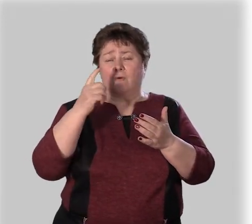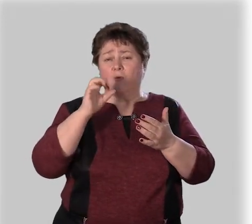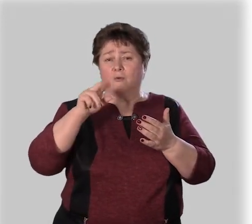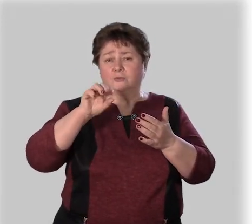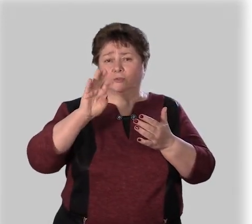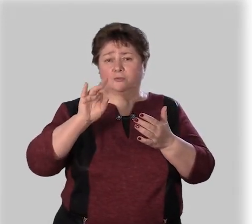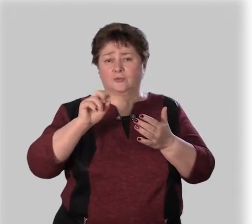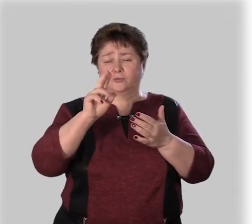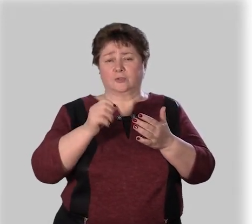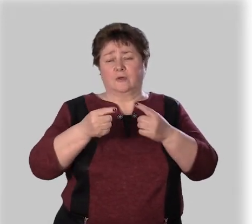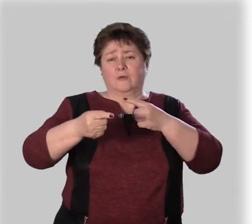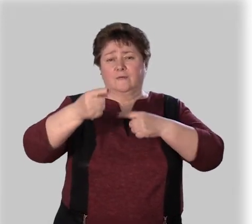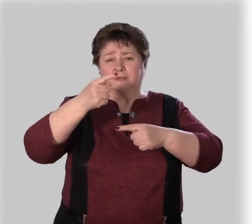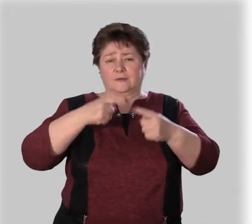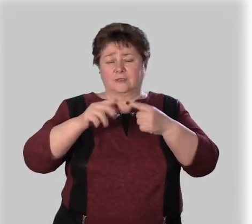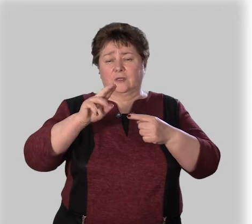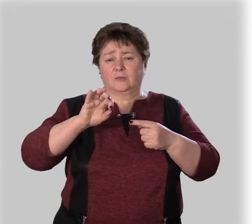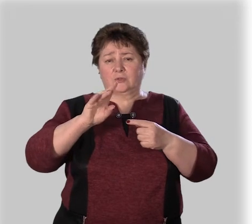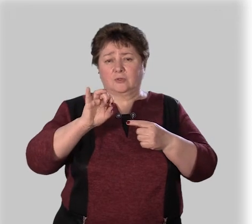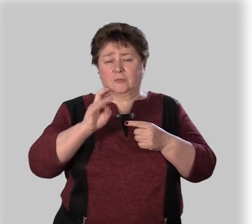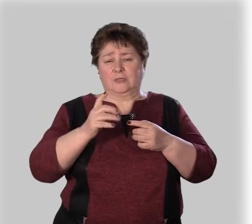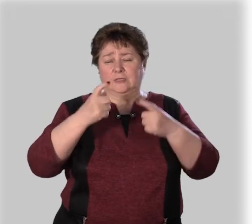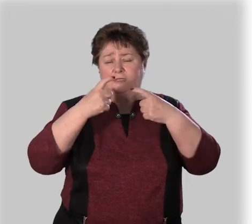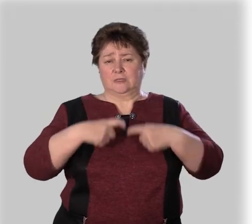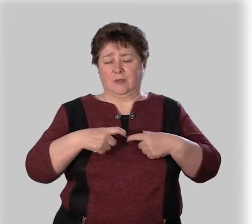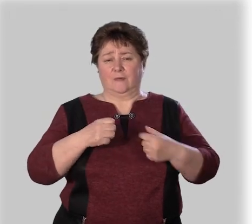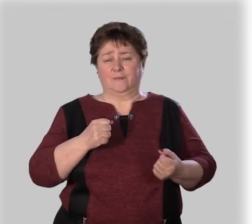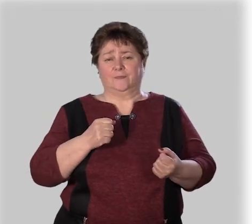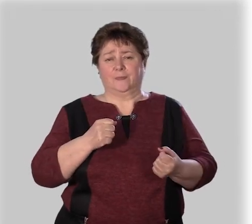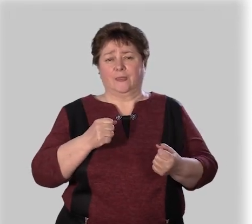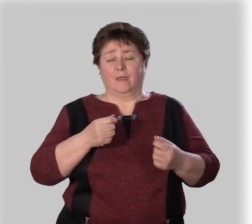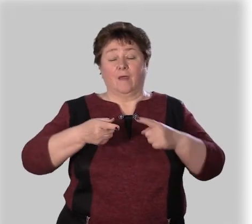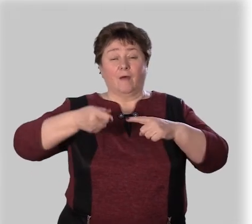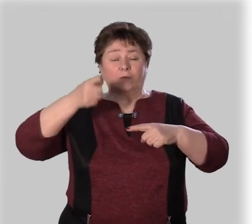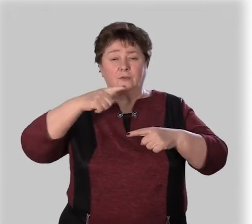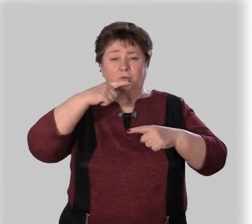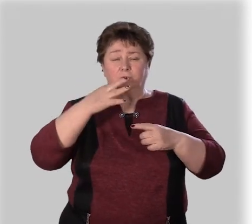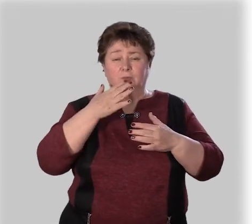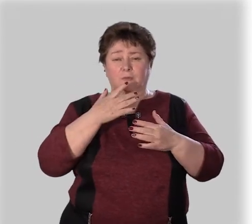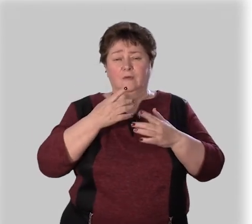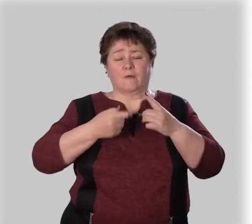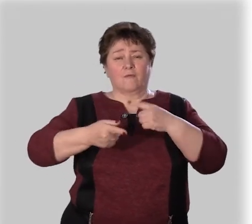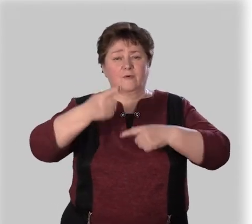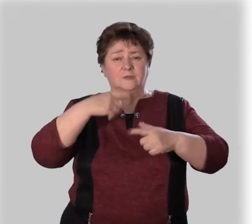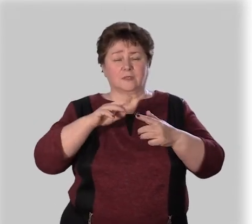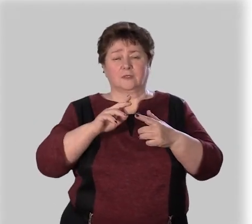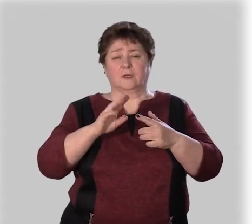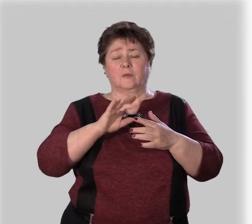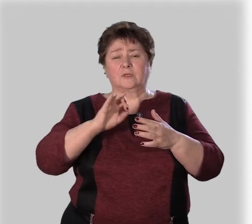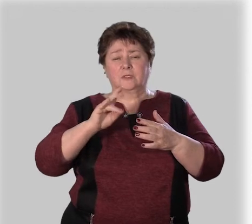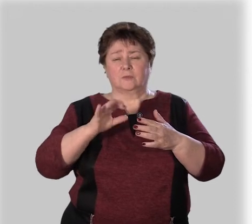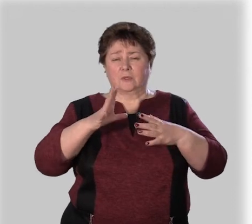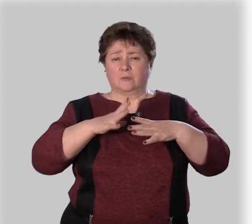-одиночка. Возвратное местоимение себя. В древнерусском языке возвратных